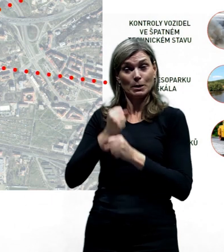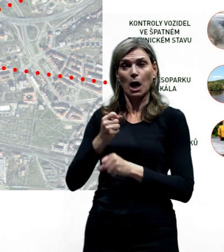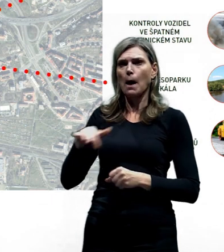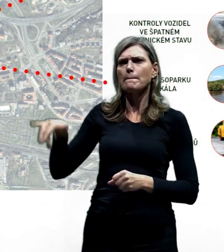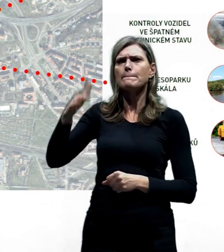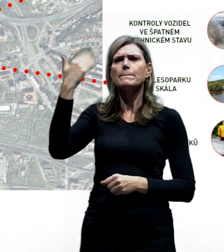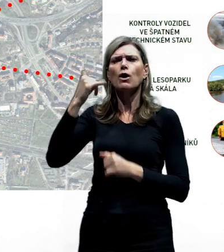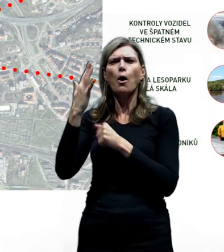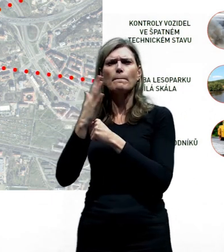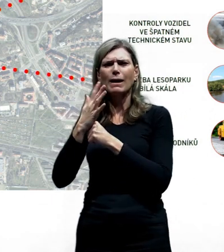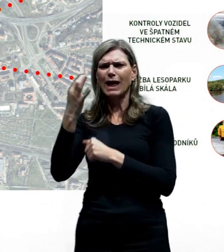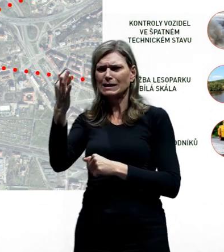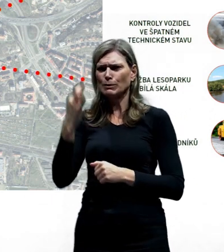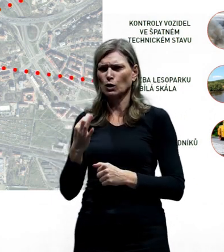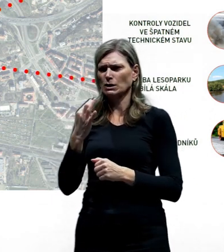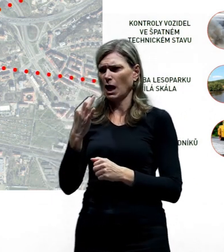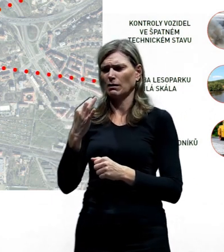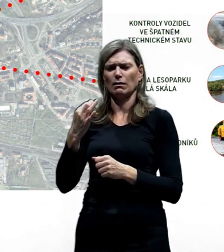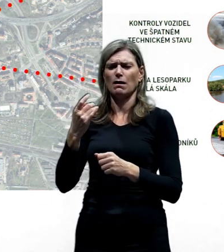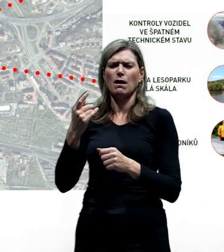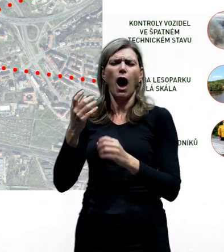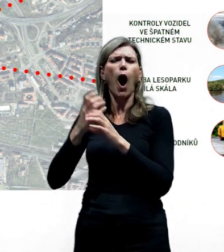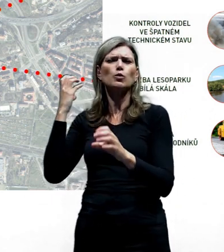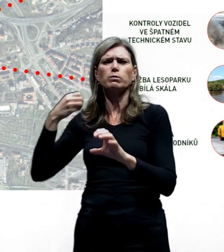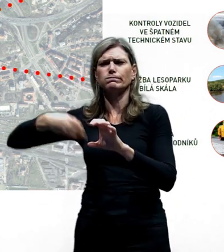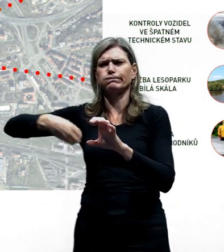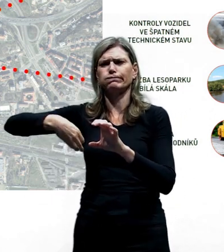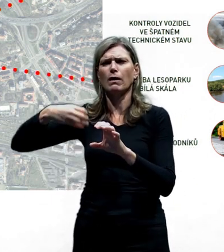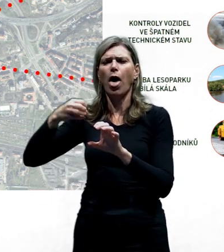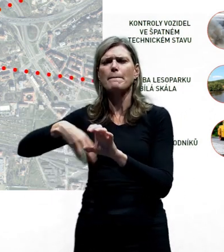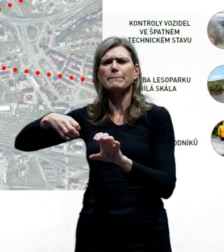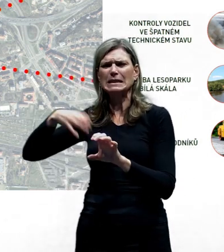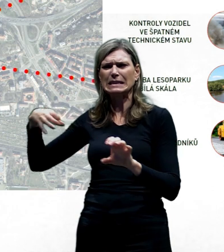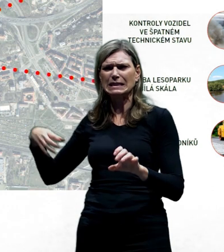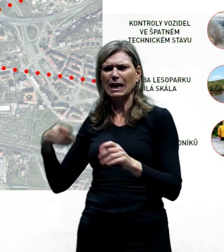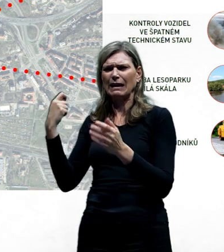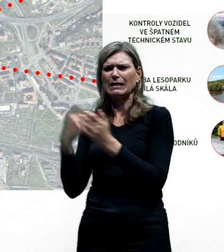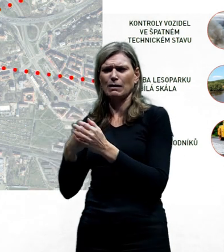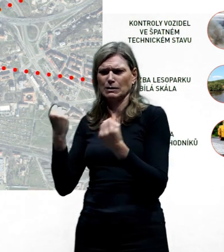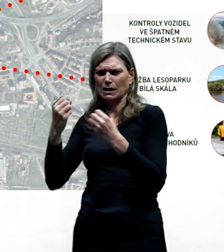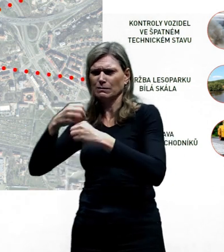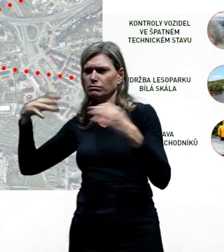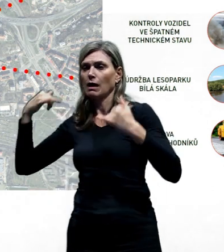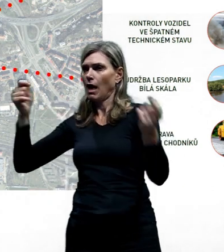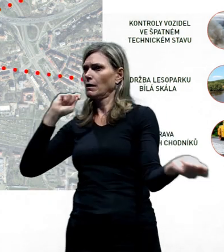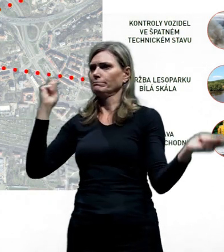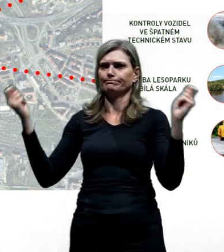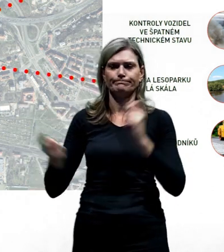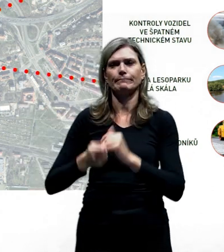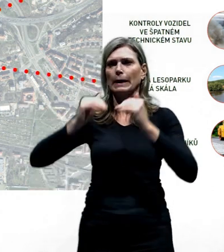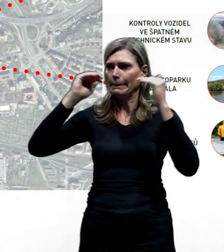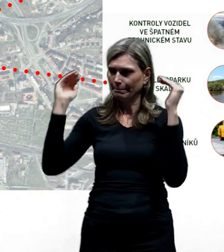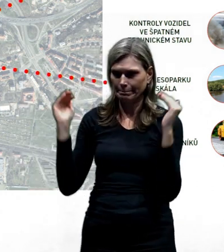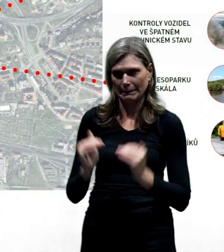autobusů s emisní normou Euro 6, zbytek byly Euro 4, Euro 5, nyní jich jezdí okolo